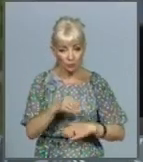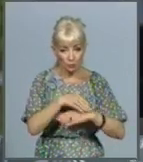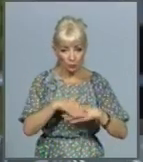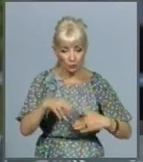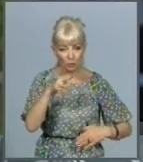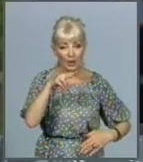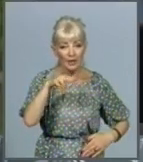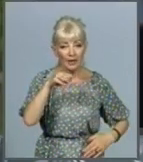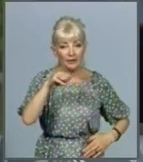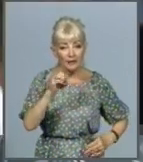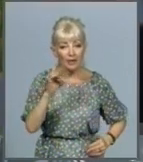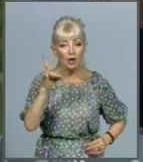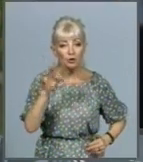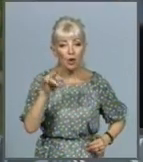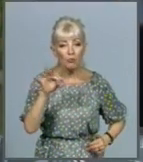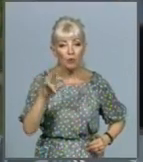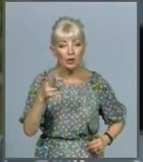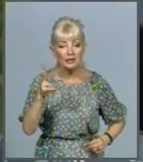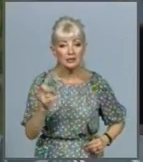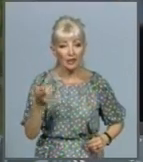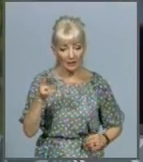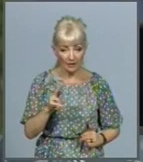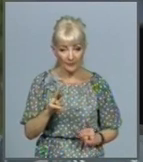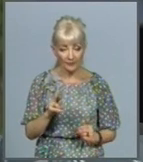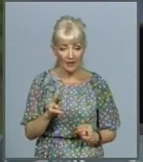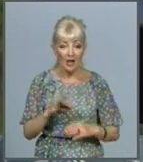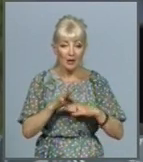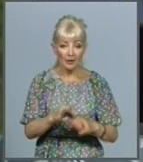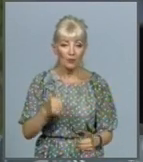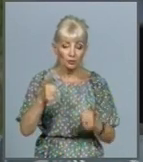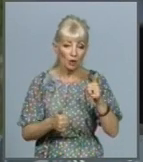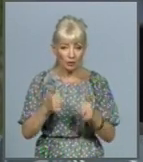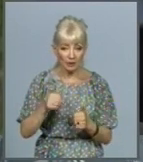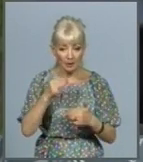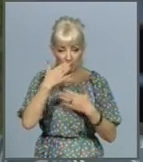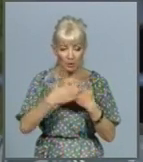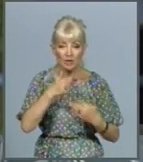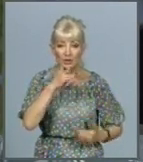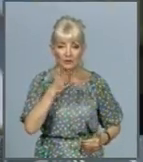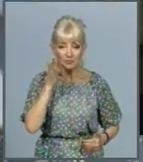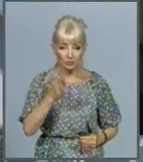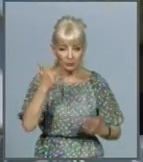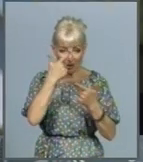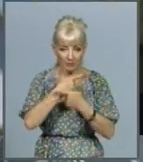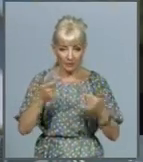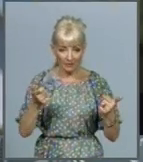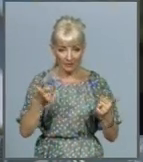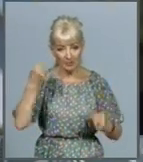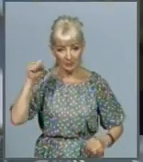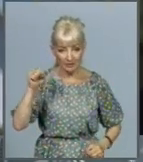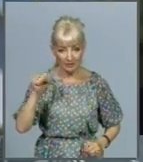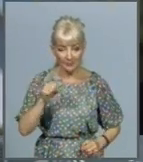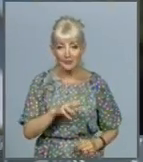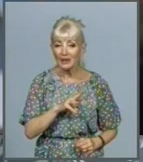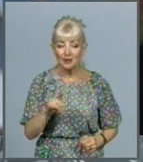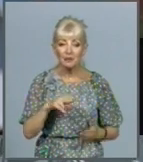Пройдені торги і в ближайше часу буде об'явлений побіг. Ми плануємо